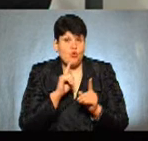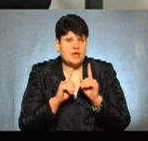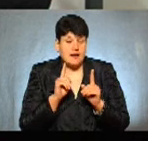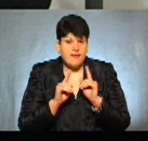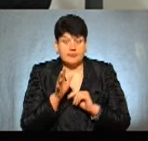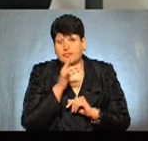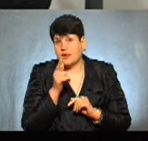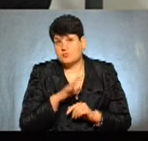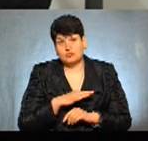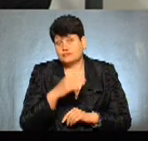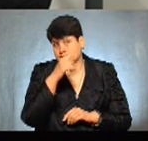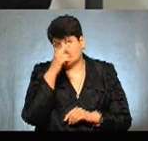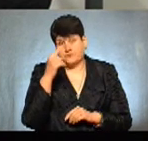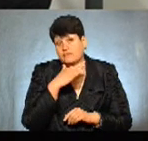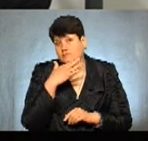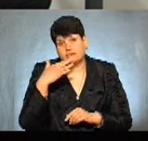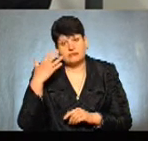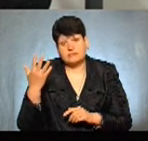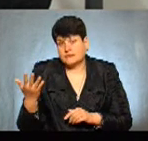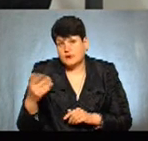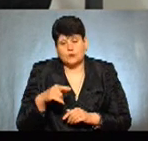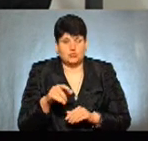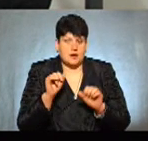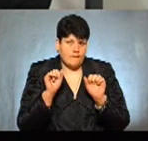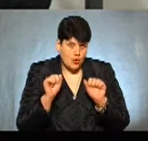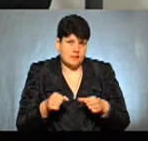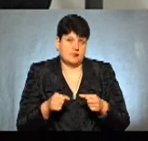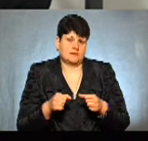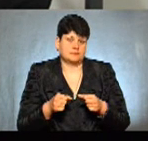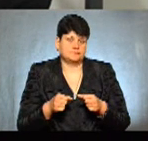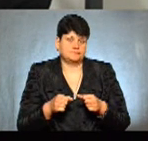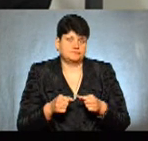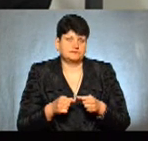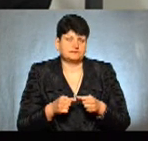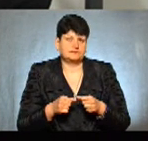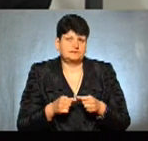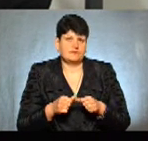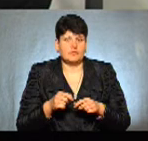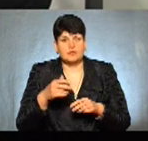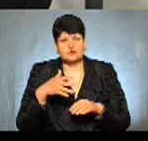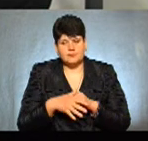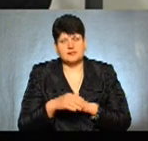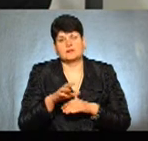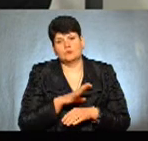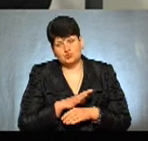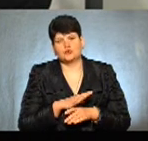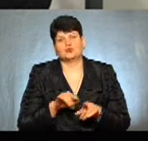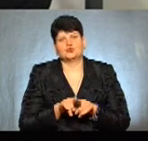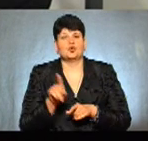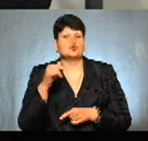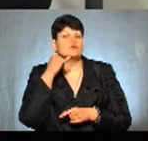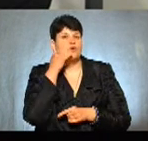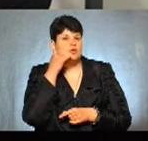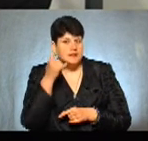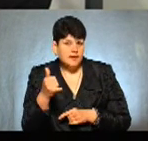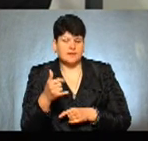Термін був достатній для того, щоб люди могли відреагувати. Були такі, що, в принципі, дзвонили, казали, що